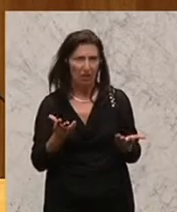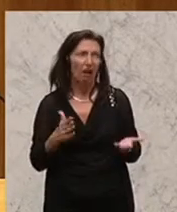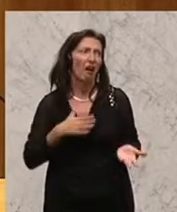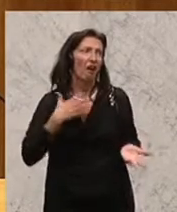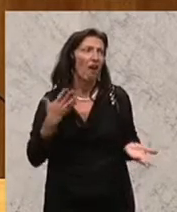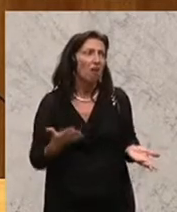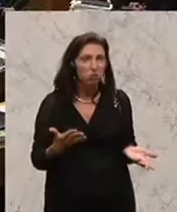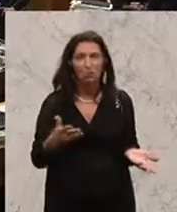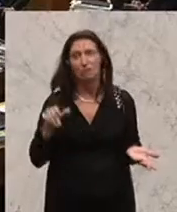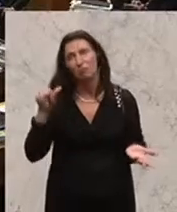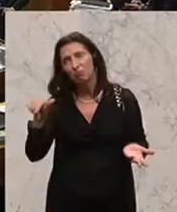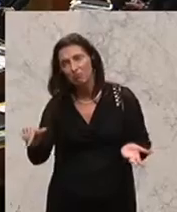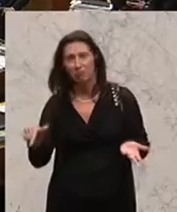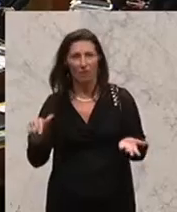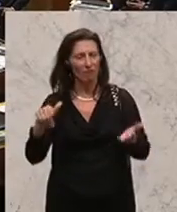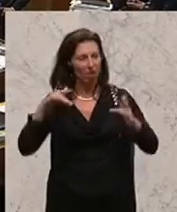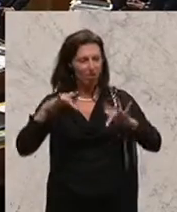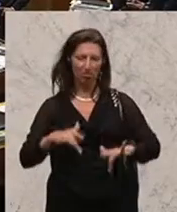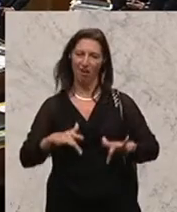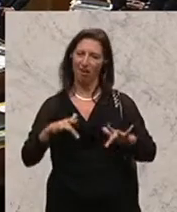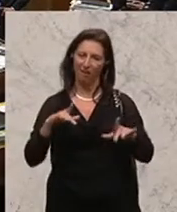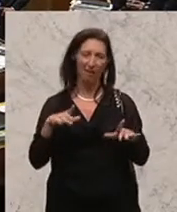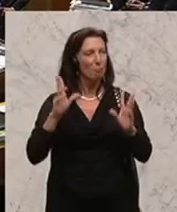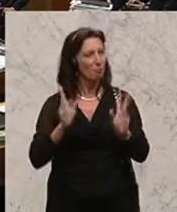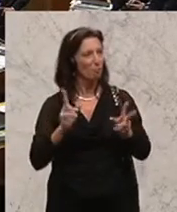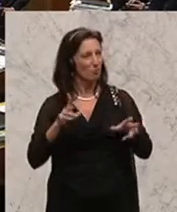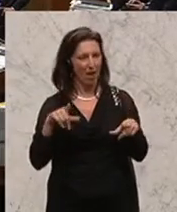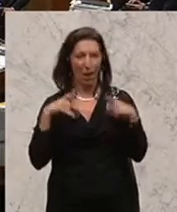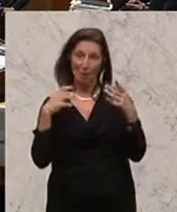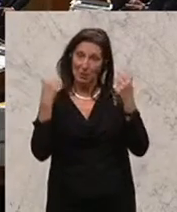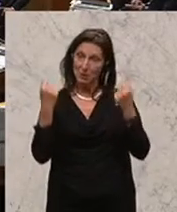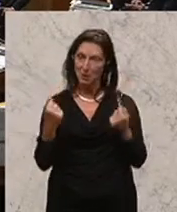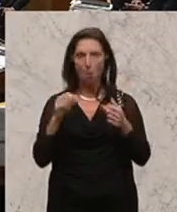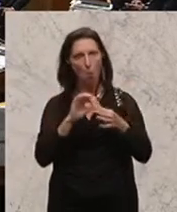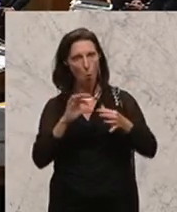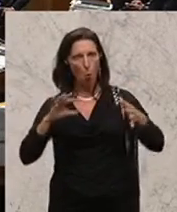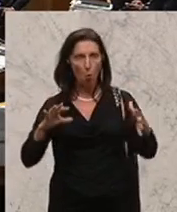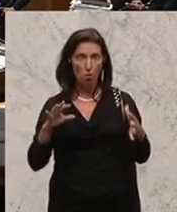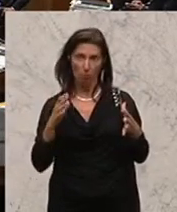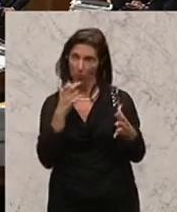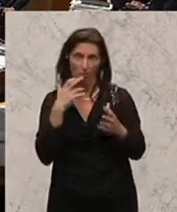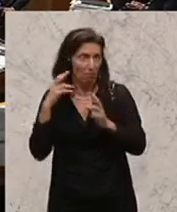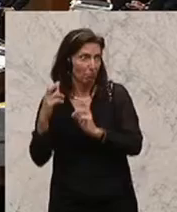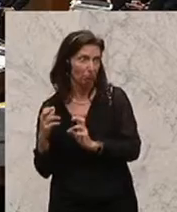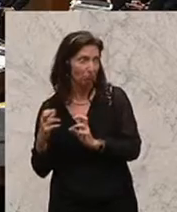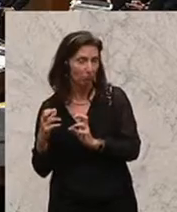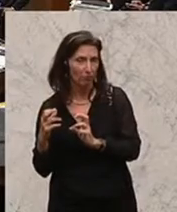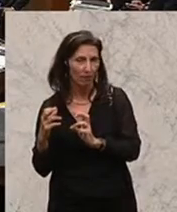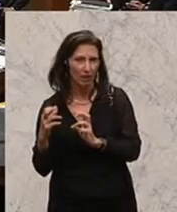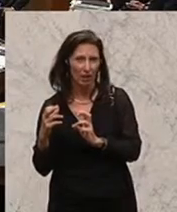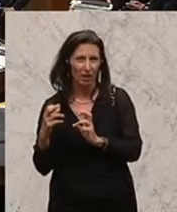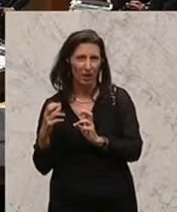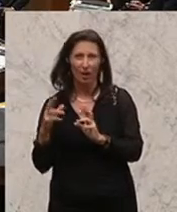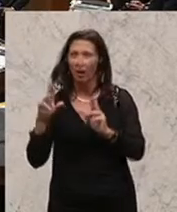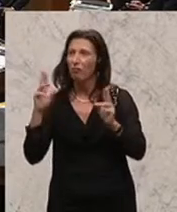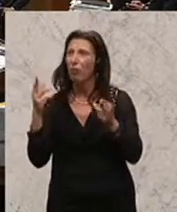unabhängiges, ein sicheres Leben ermöglichen. Es ist verständlich, dass wenn das Risiko, auf der Flucht